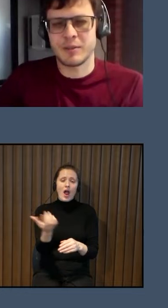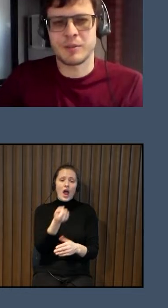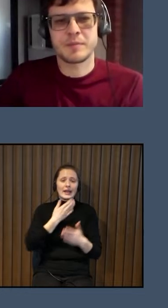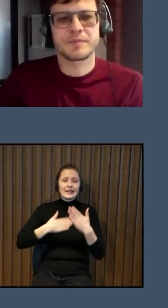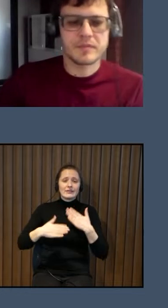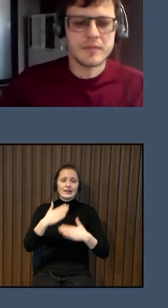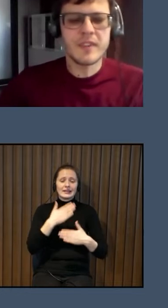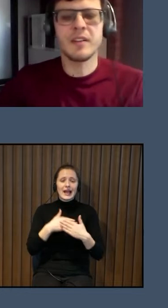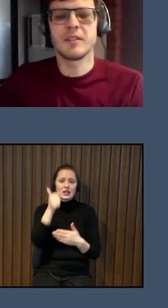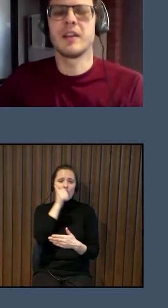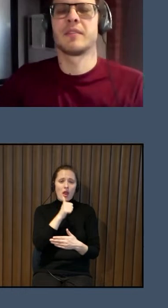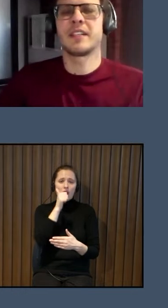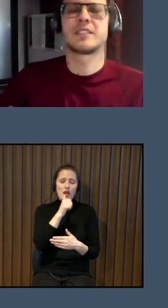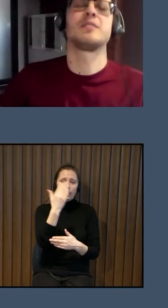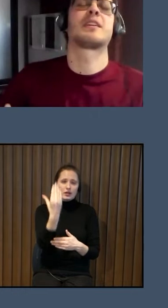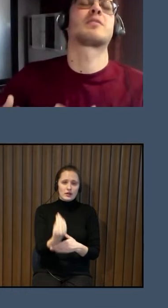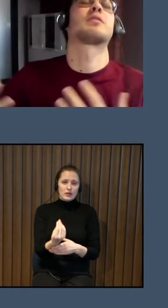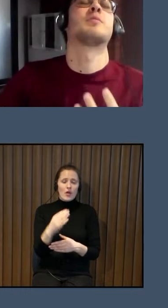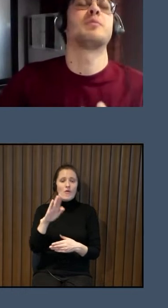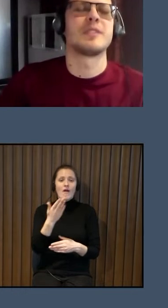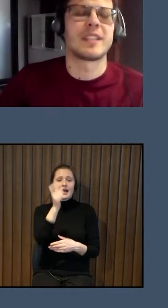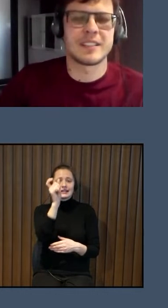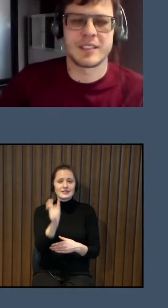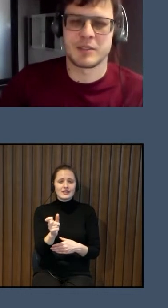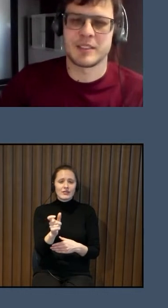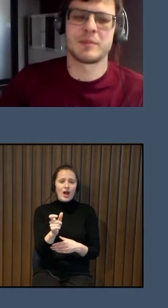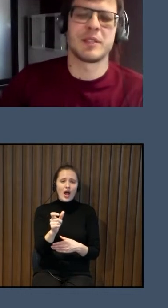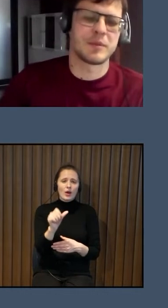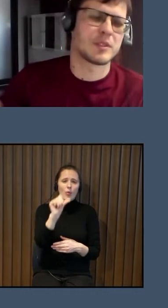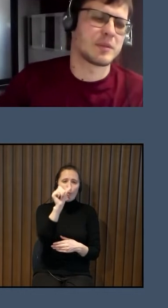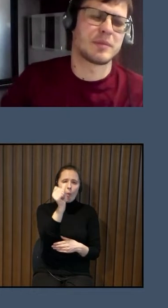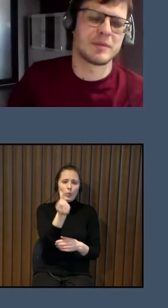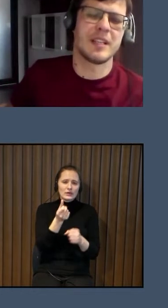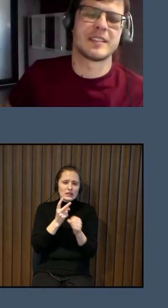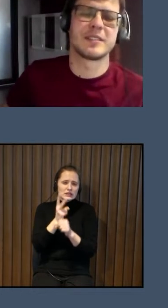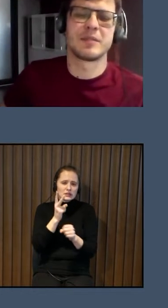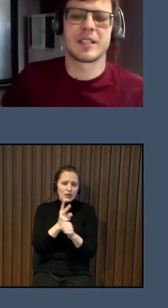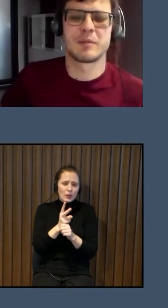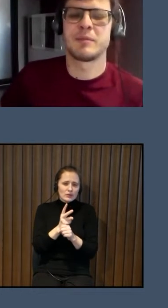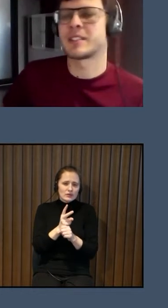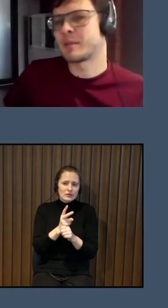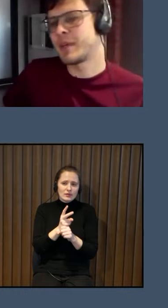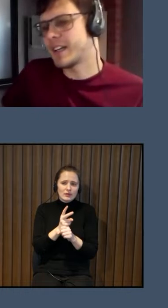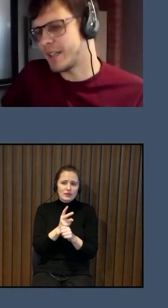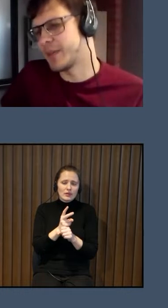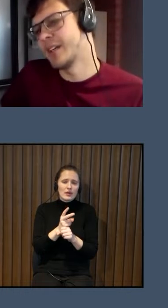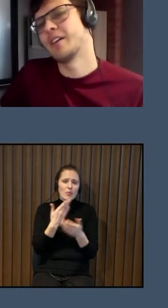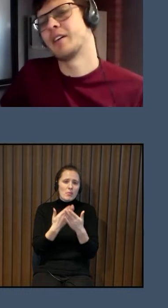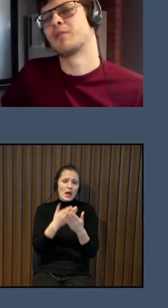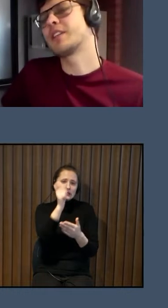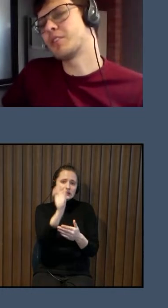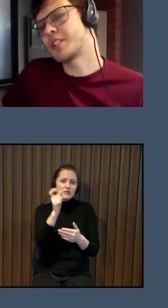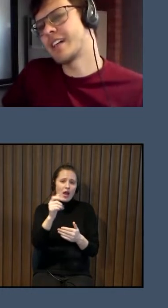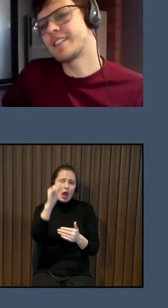ikdienu, nu, vai arī cilvēku ar kādu mobilitātes traucējumiem, to starp, jā, cilvēku ar maziem bērniem.